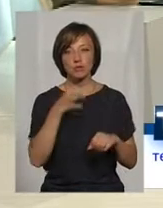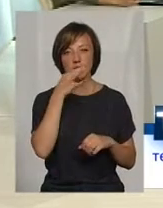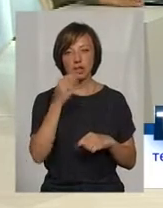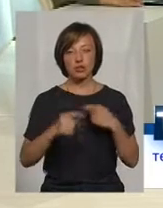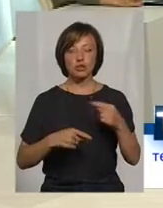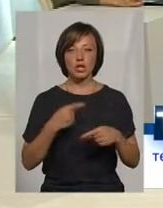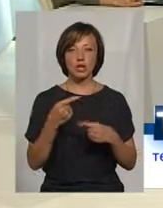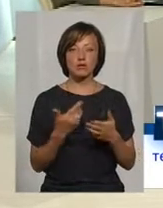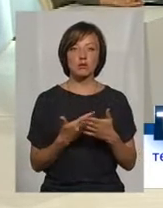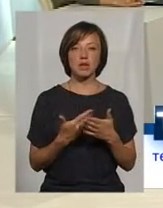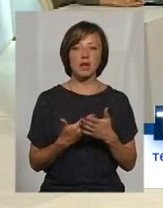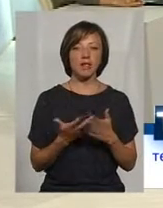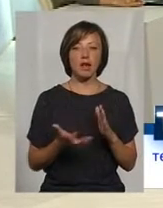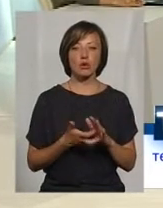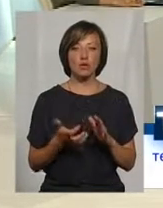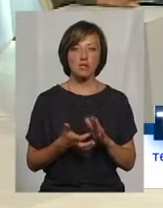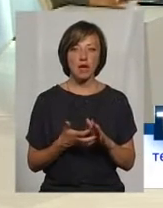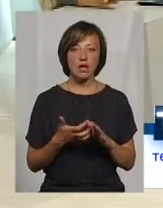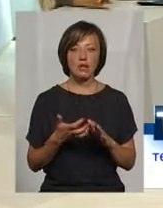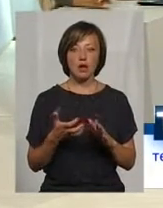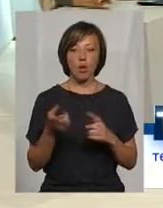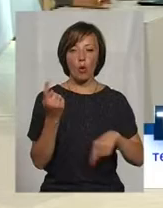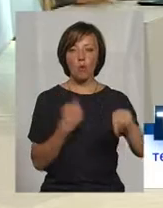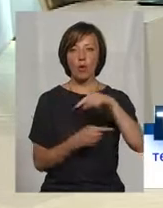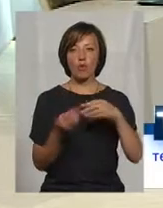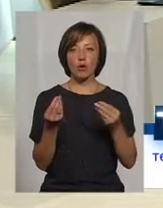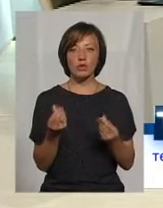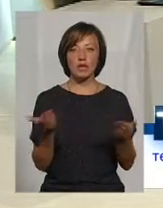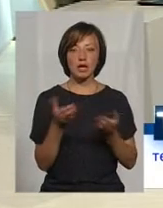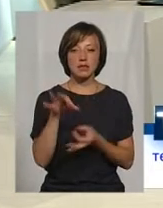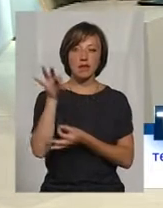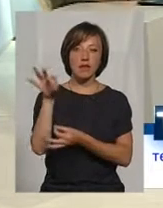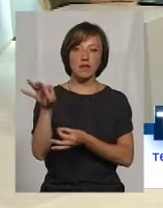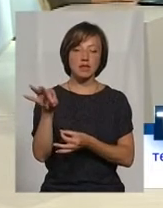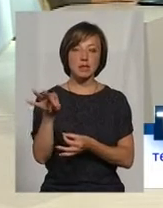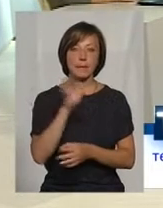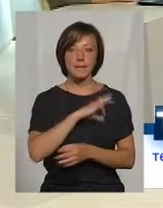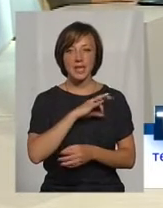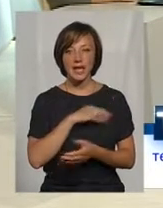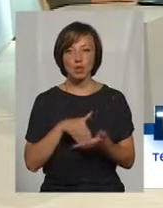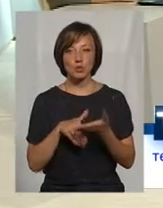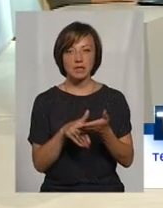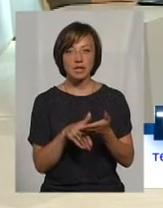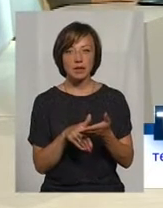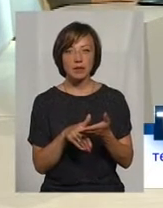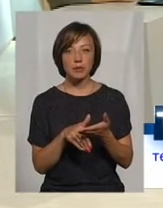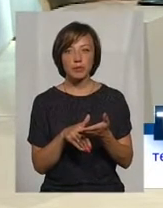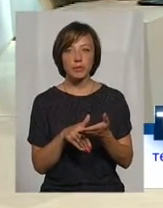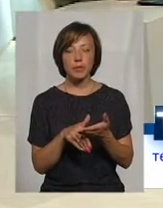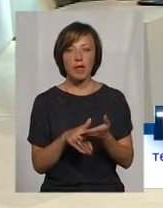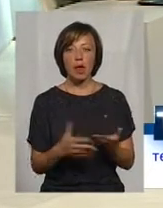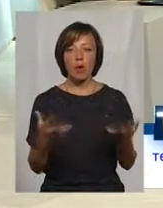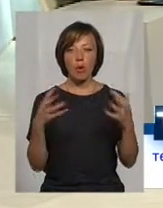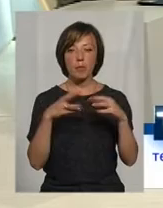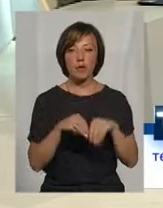через недостатністю тих обігових коштів, які зависли десь як пільги і субсидії, об